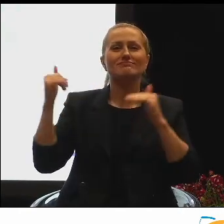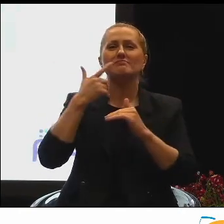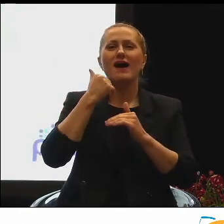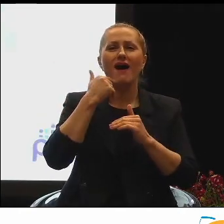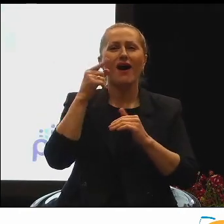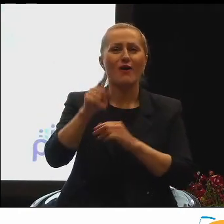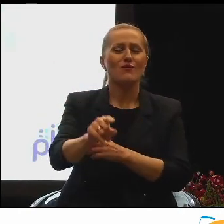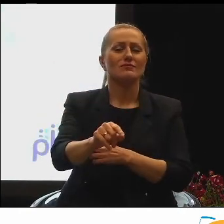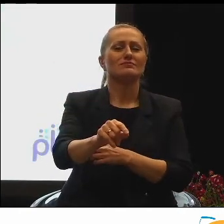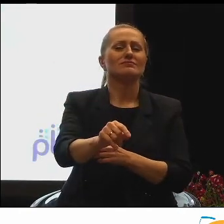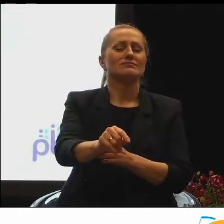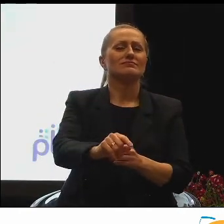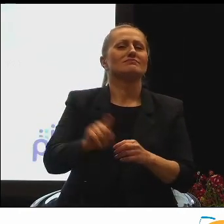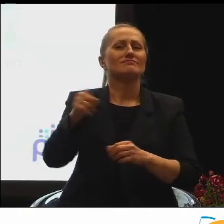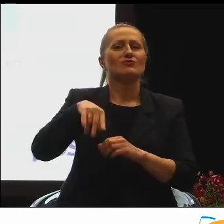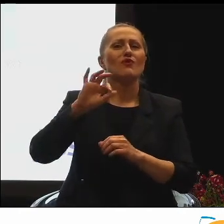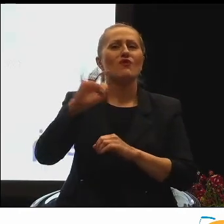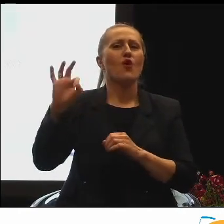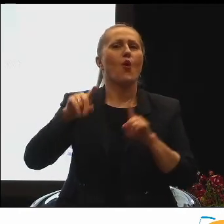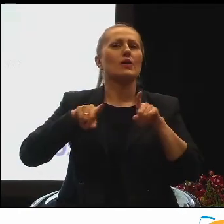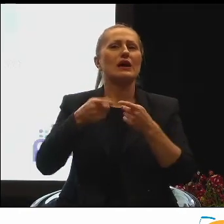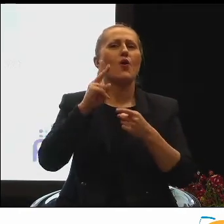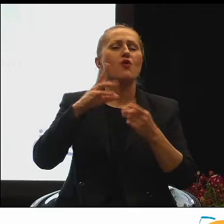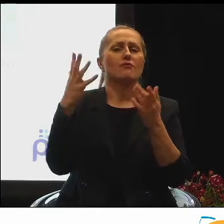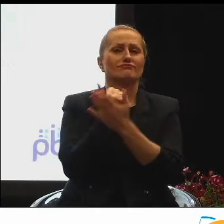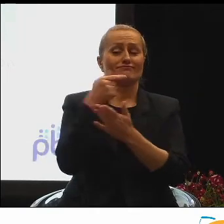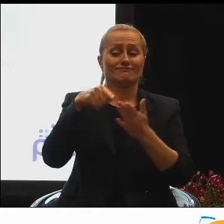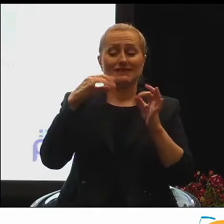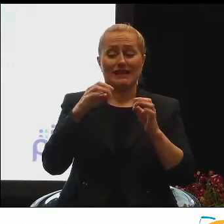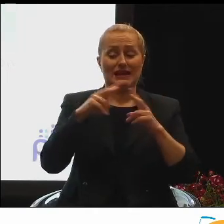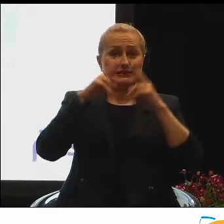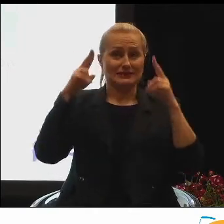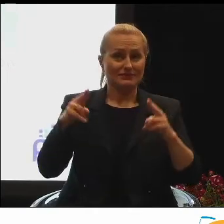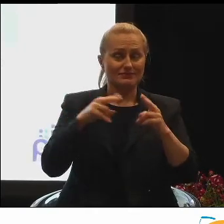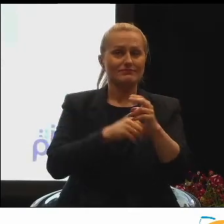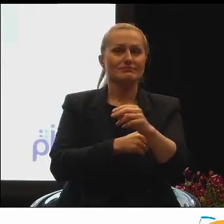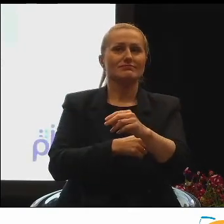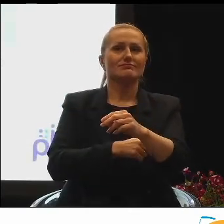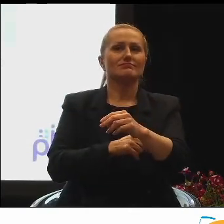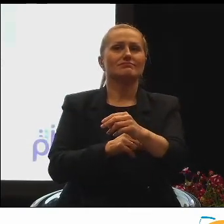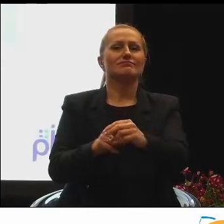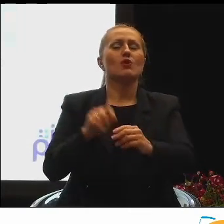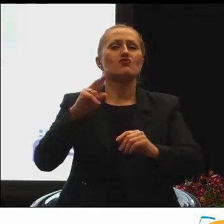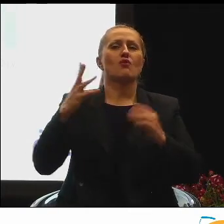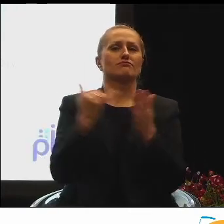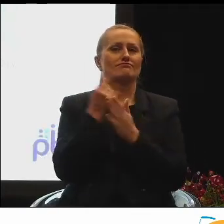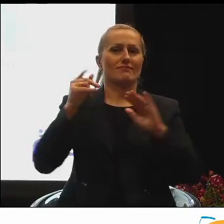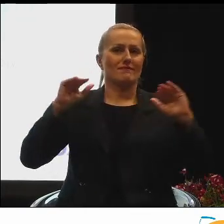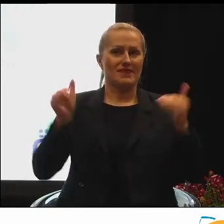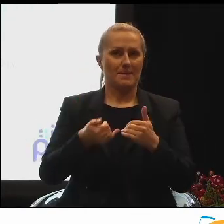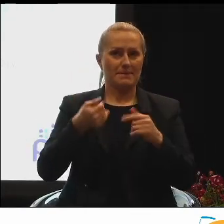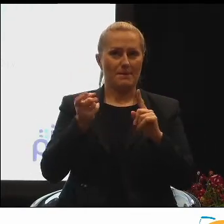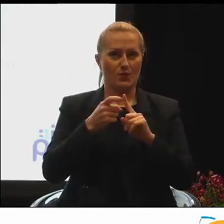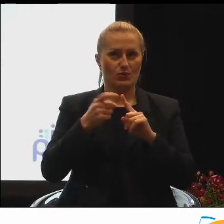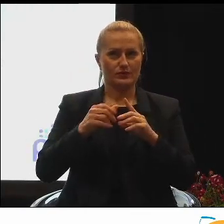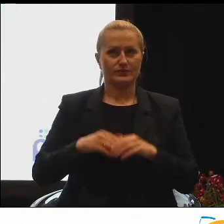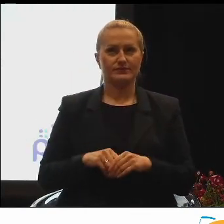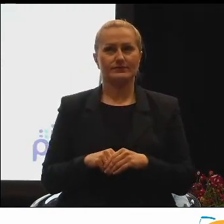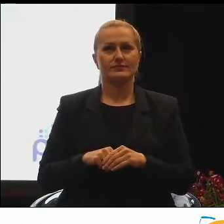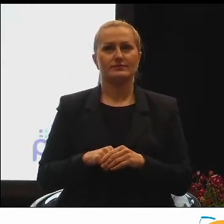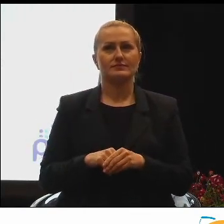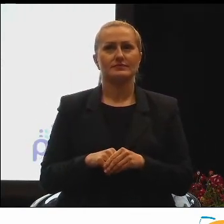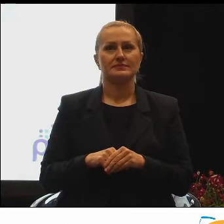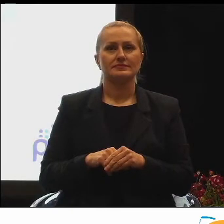wyniki organizacji, które osiągnęły w danym bloku najmniej punktów. Jak Państwo